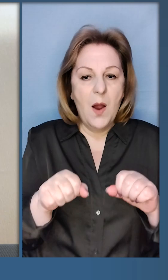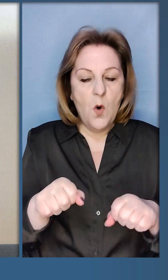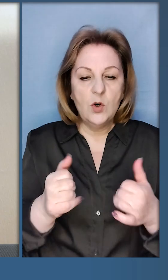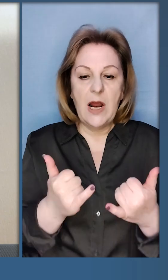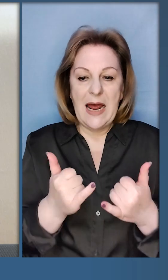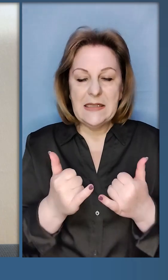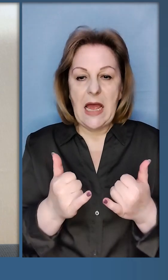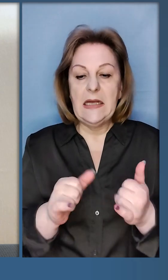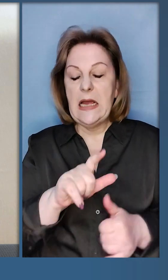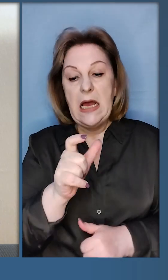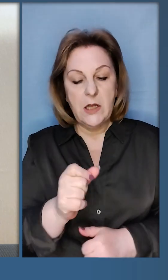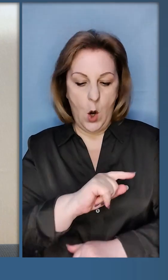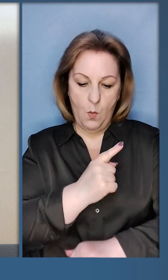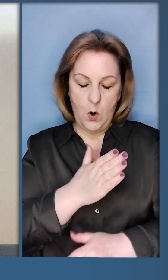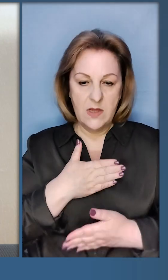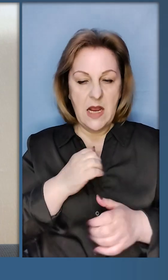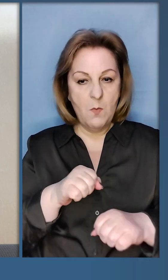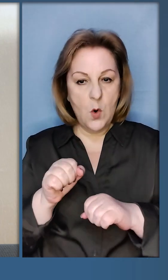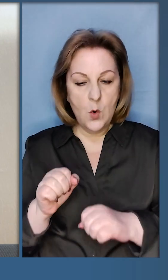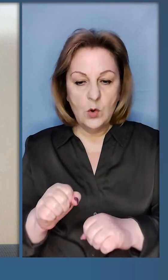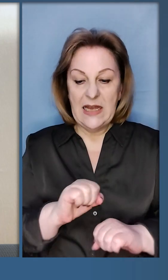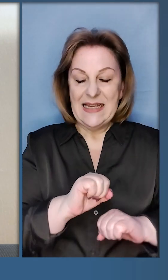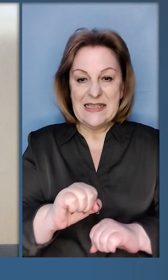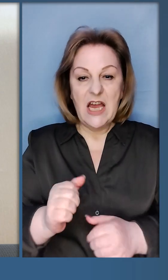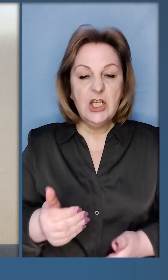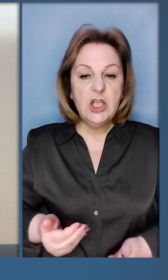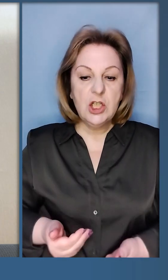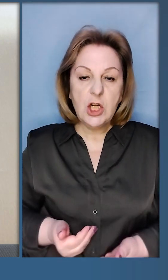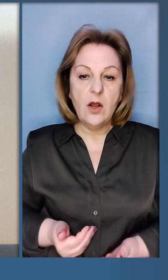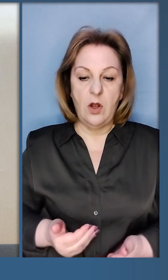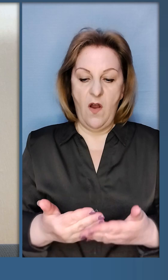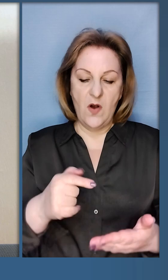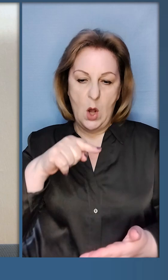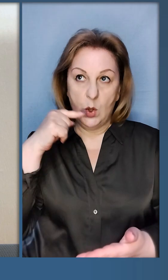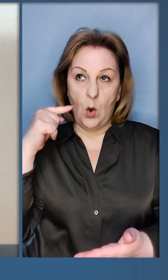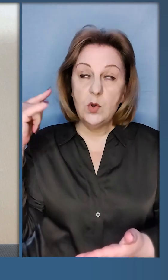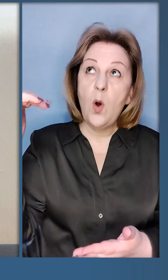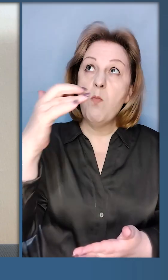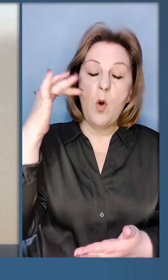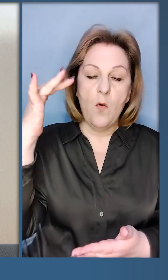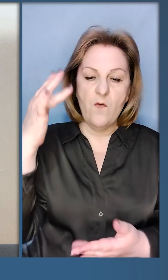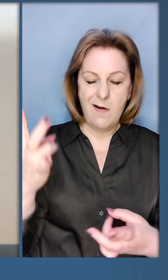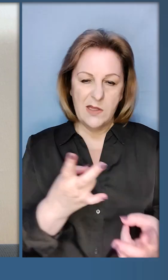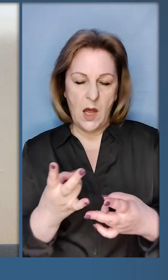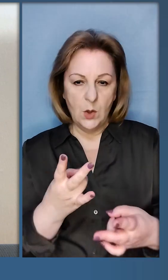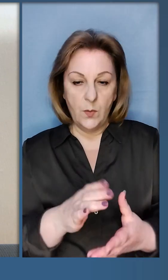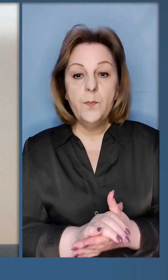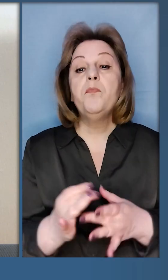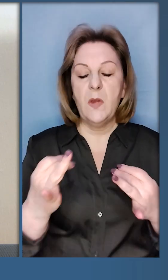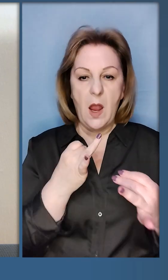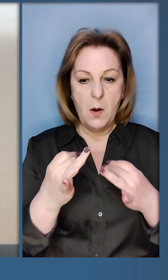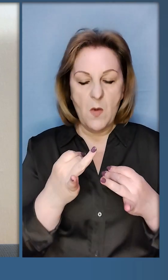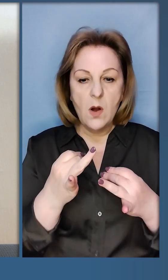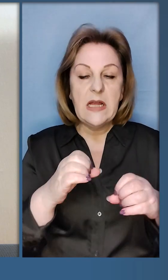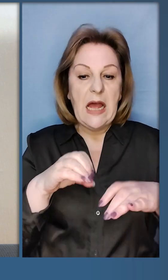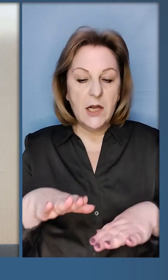як можемо зараз з Італією посилити наші можливості захищати життя від російського повітряного терору.